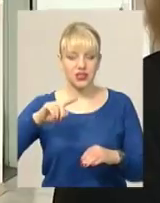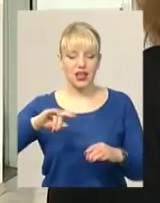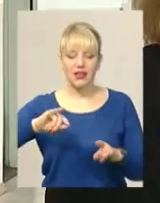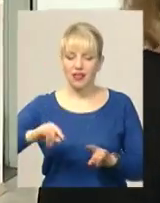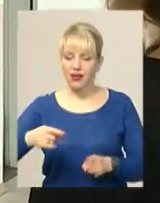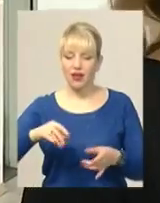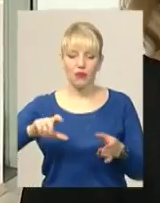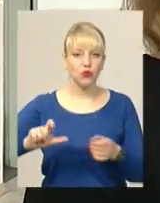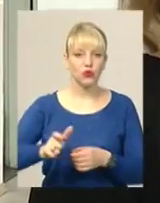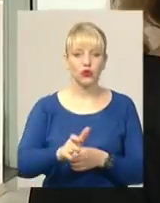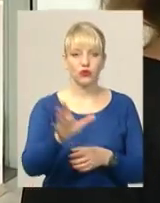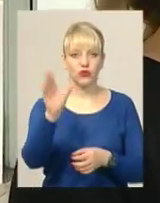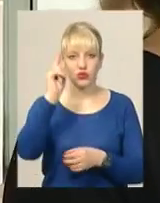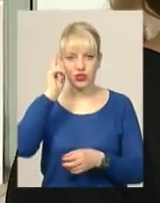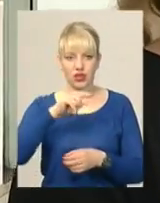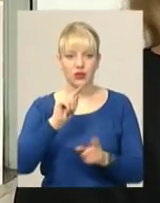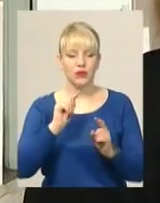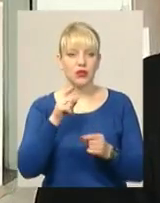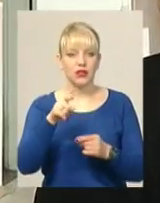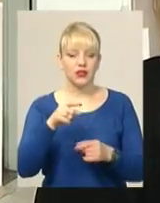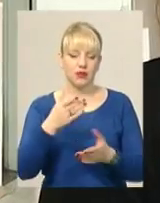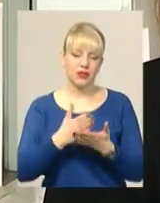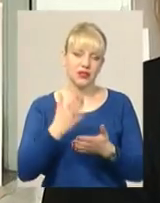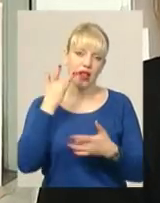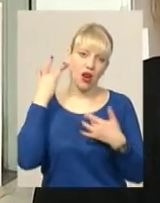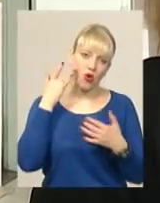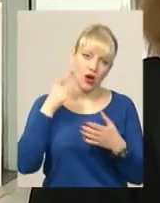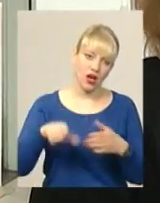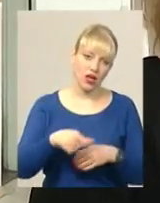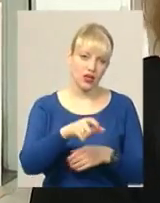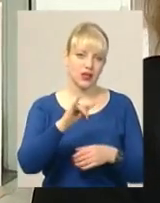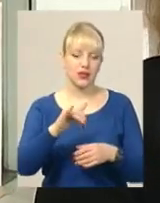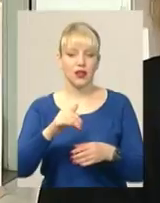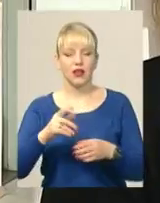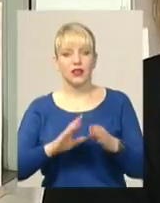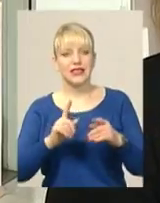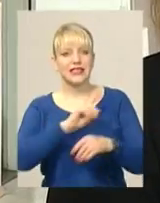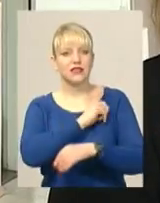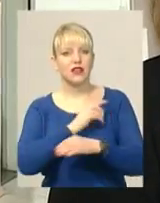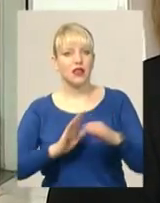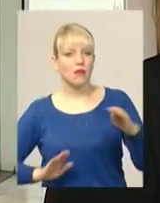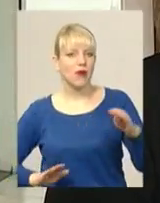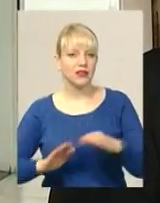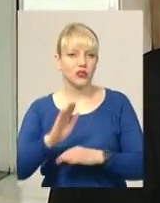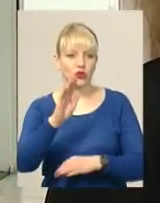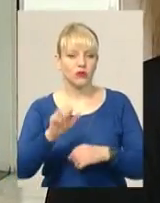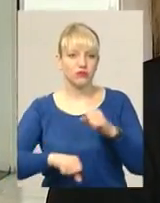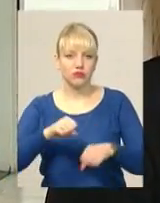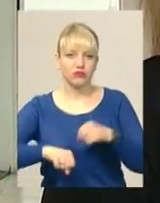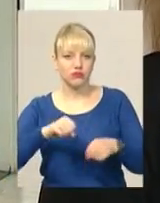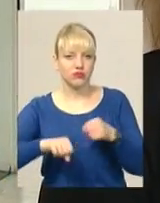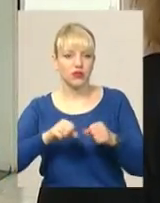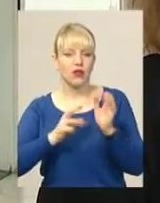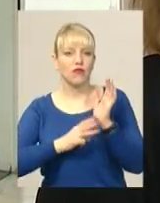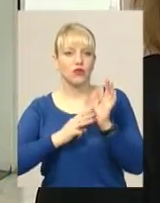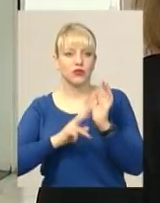знає з закритими глазами, як об'їхати. Траса там є і важливі, і легкі, є дуже сильні підйоми, на яких доходить скорість до 8 кілометрів в